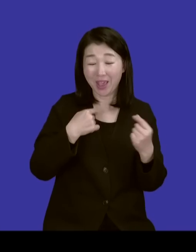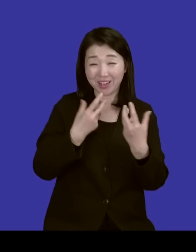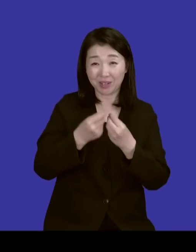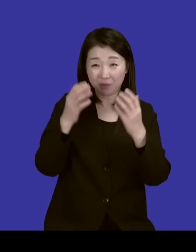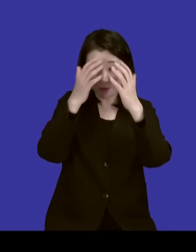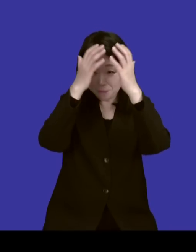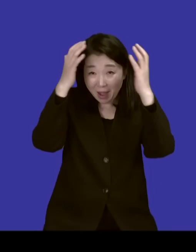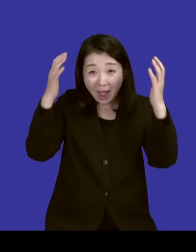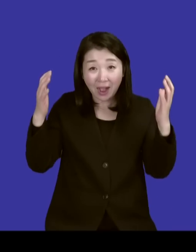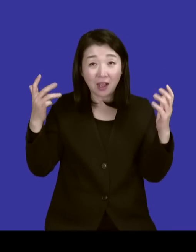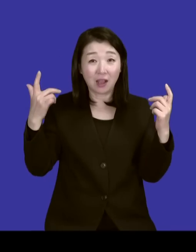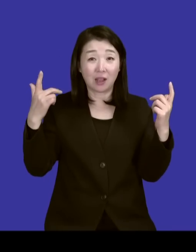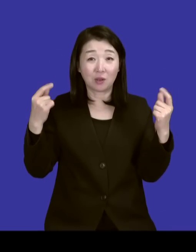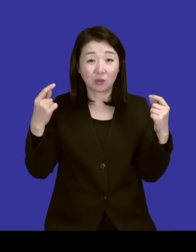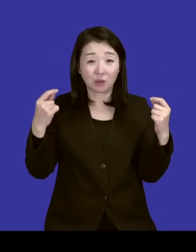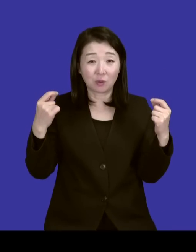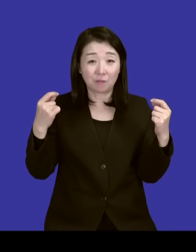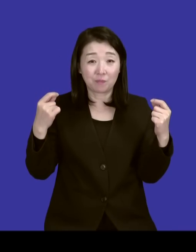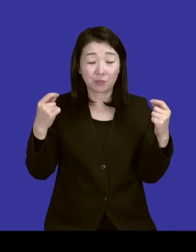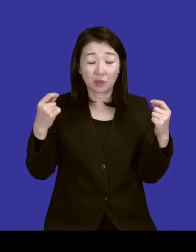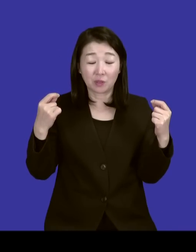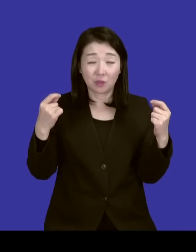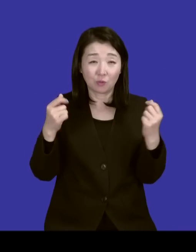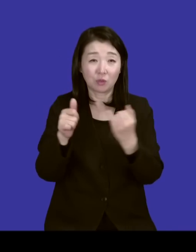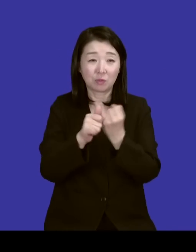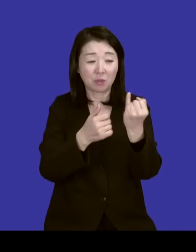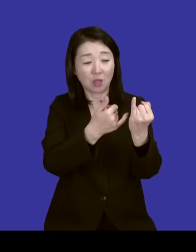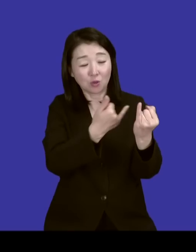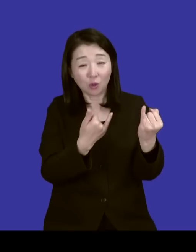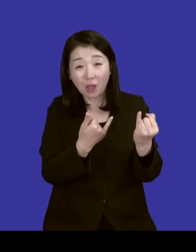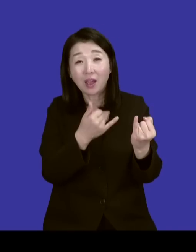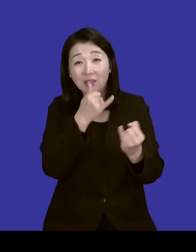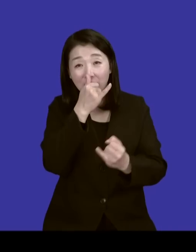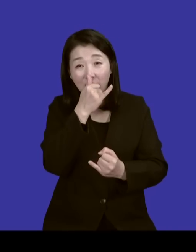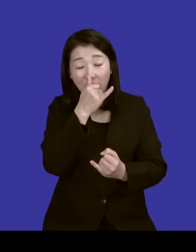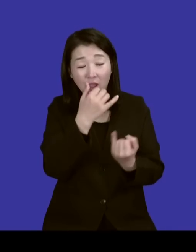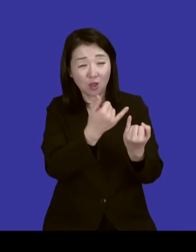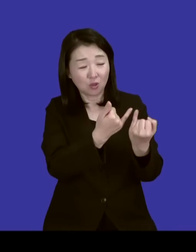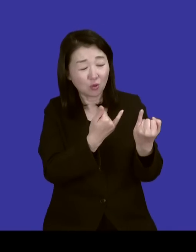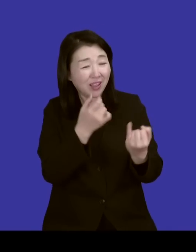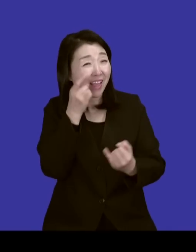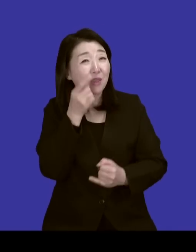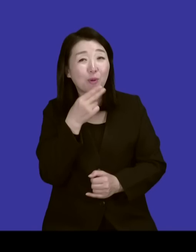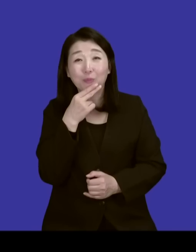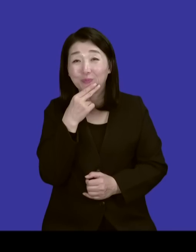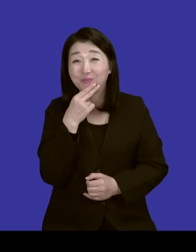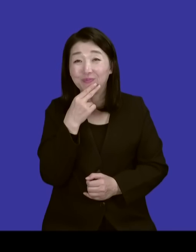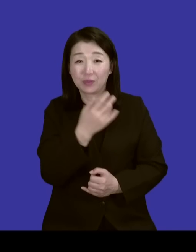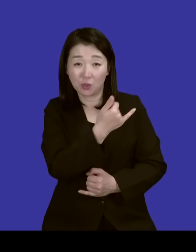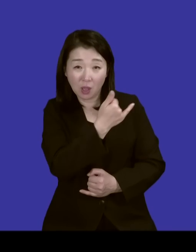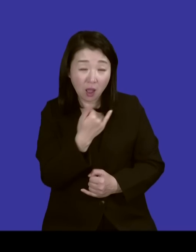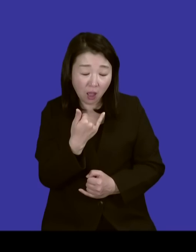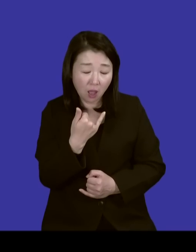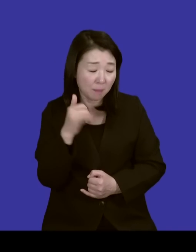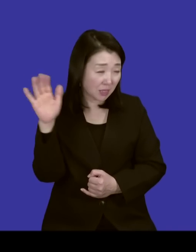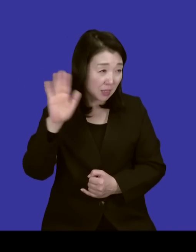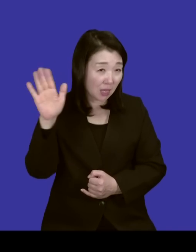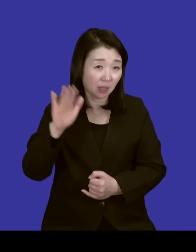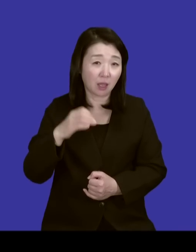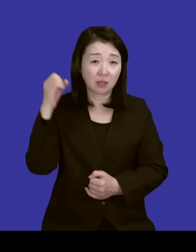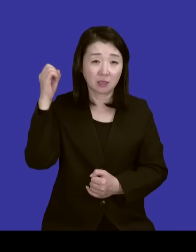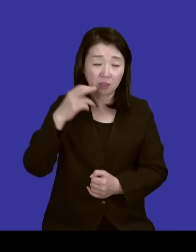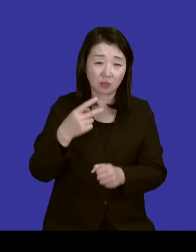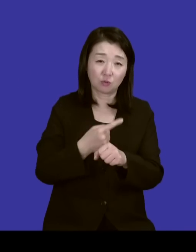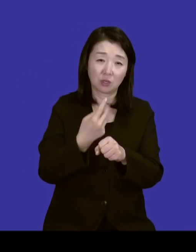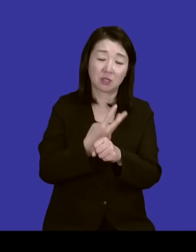있는 것 같고 그럼 집사람이 여보 전화 왔어. 그때 전화기 이렇게 받을 때잖아요. 핸드폰이 없을 때잖아요. 전화도 안 받고 그냥